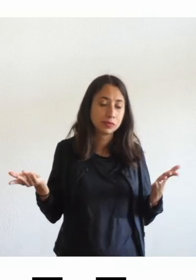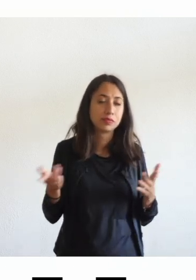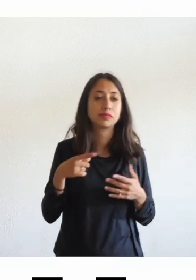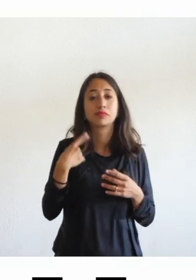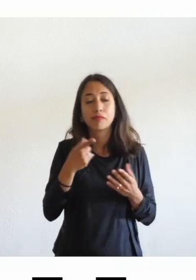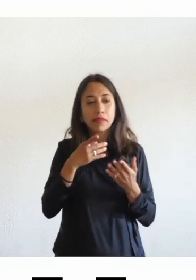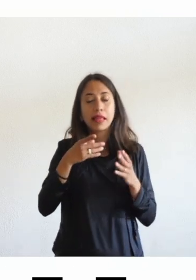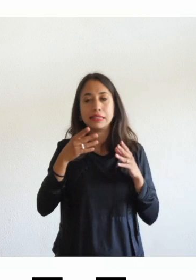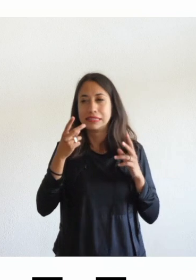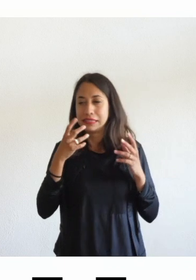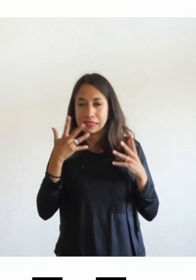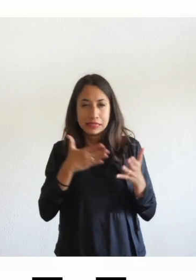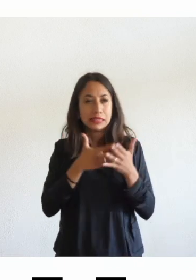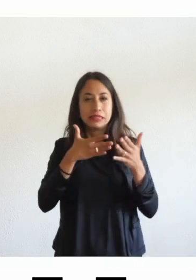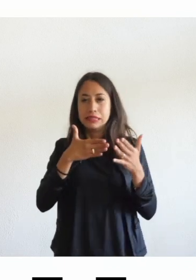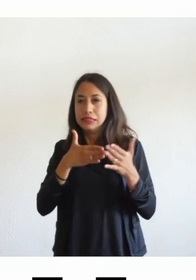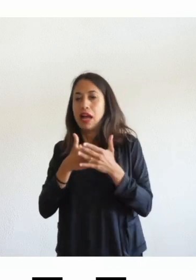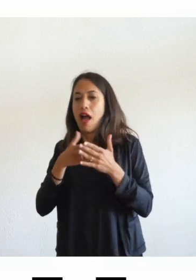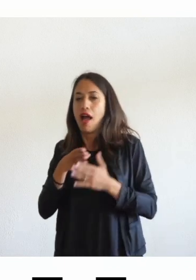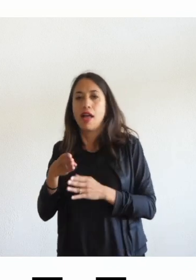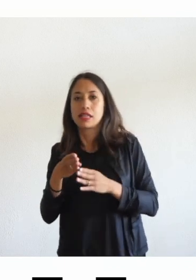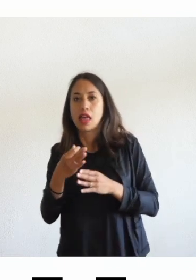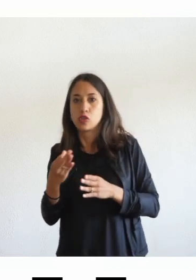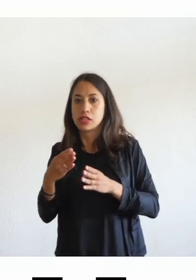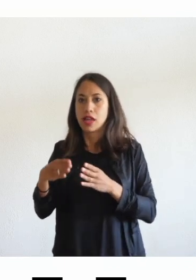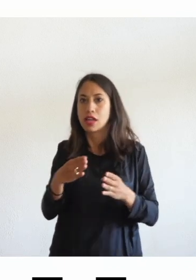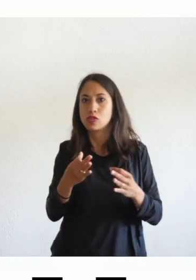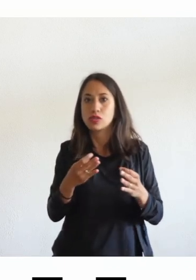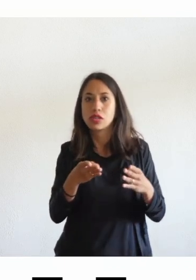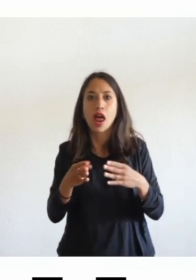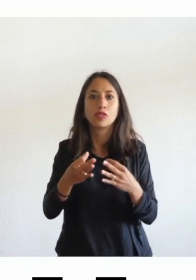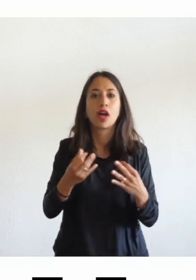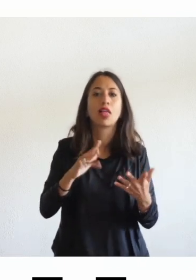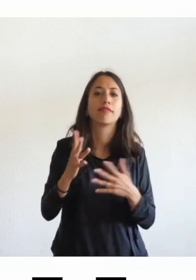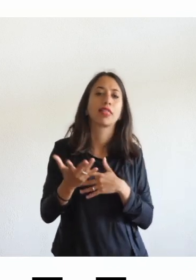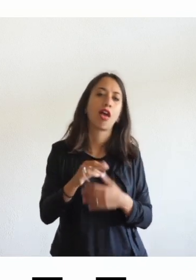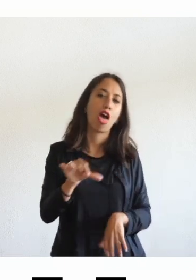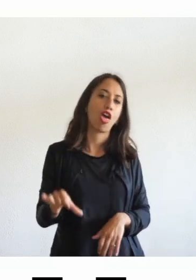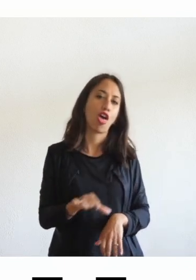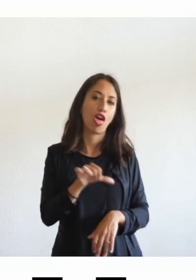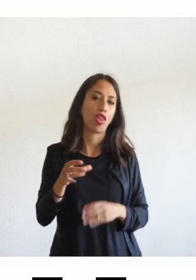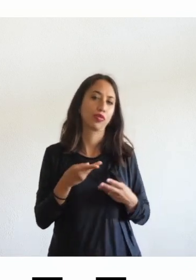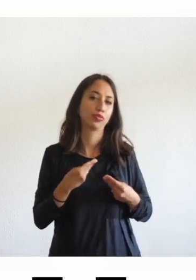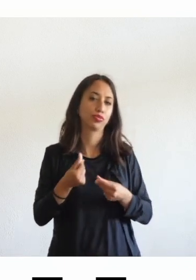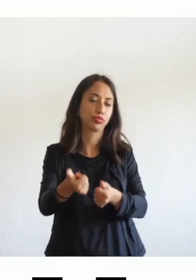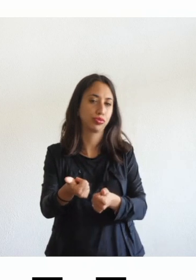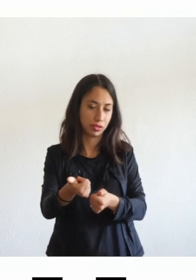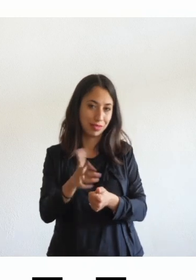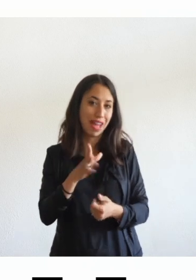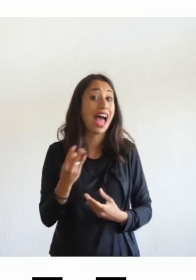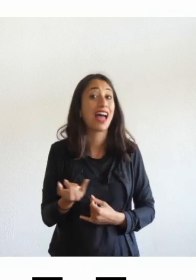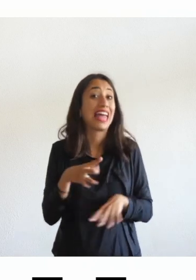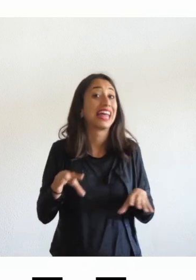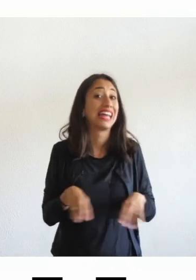state giuste diventa soddisfacente e diventa anche agile perché anche qui il concetto